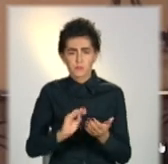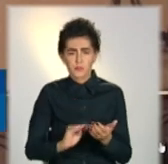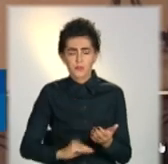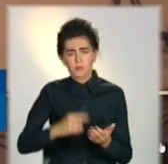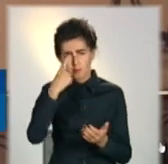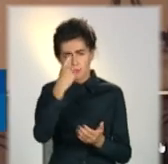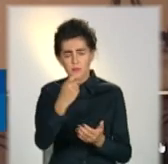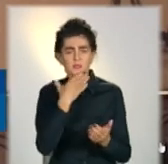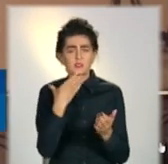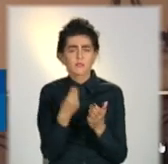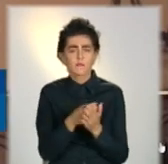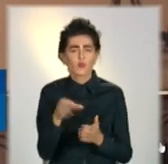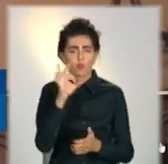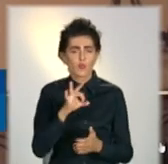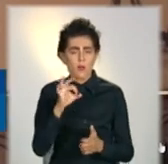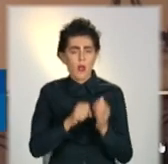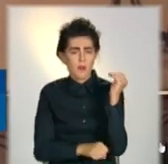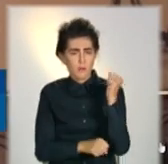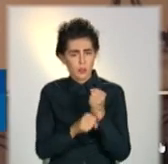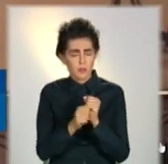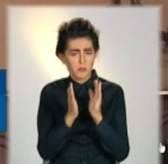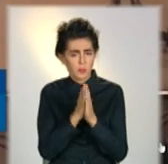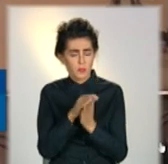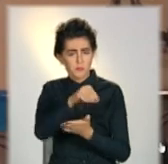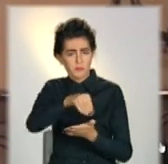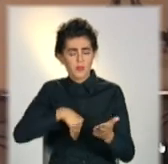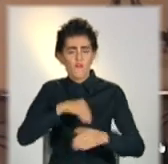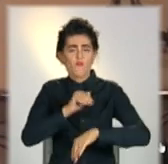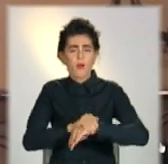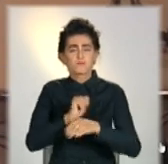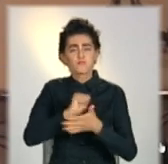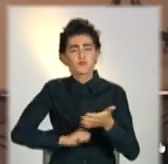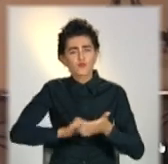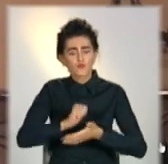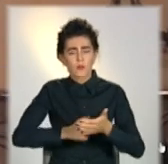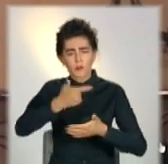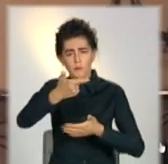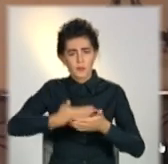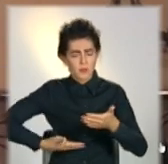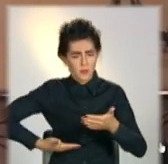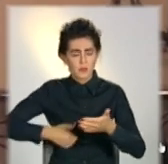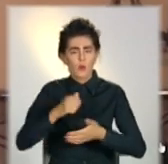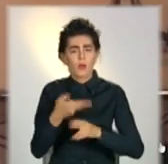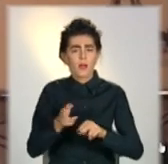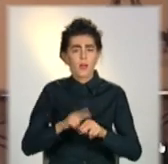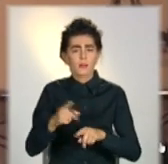потенційного роботодавця із проханням викласти факти або навести, скажімо так,